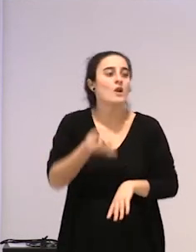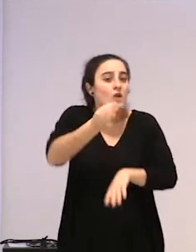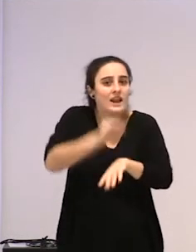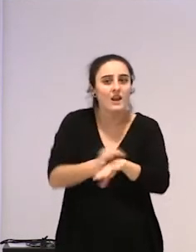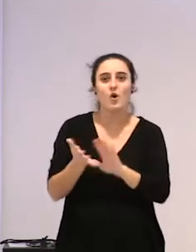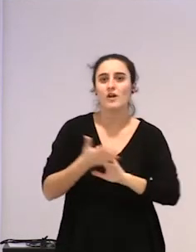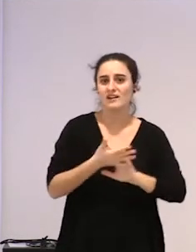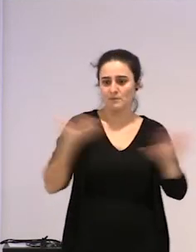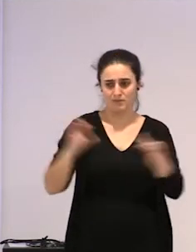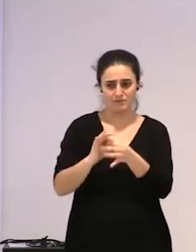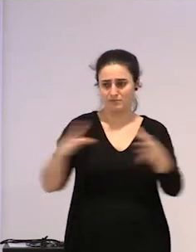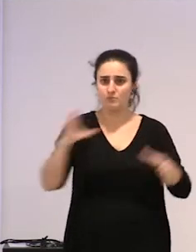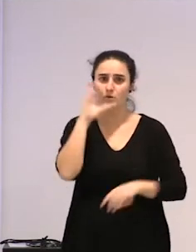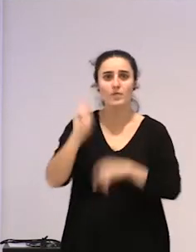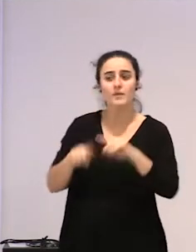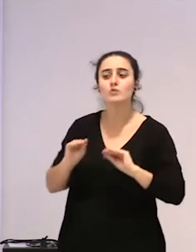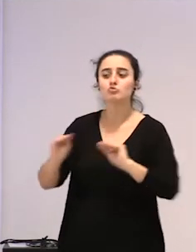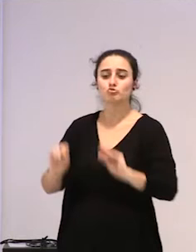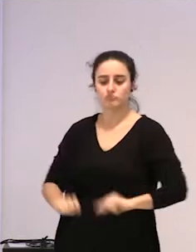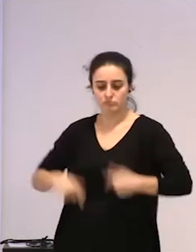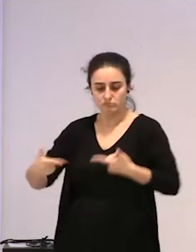azkartasun horrekin, ez, ez,